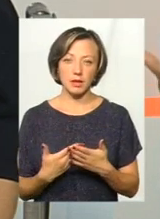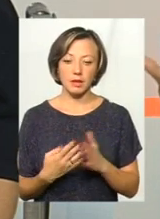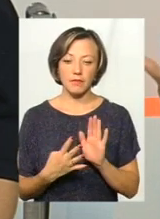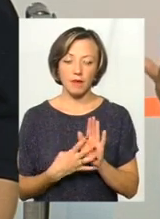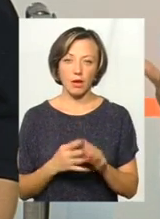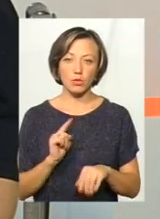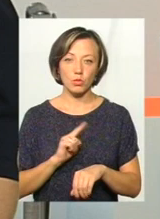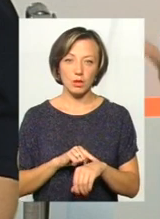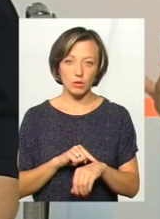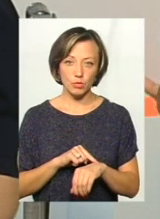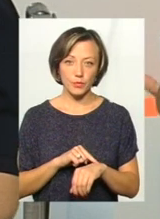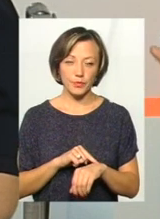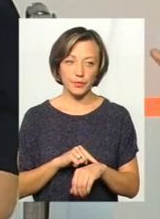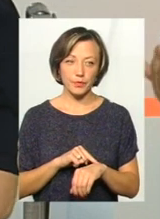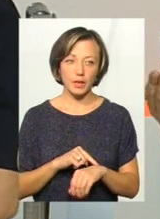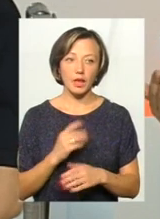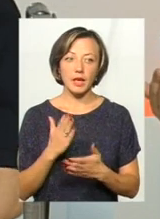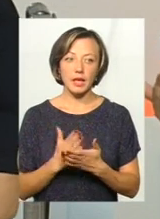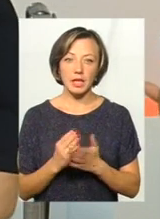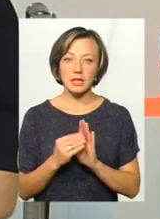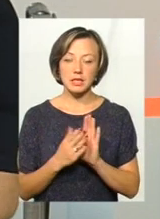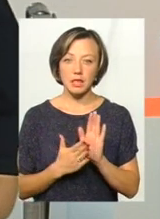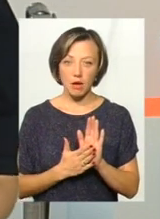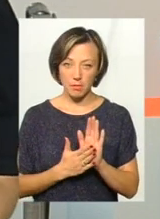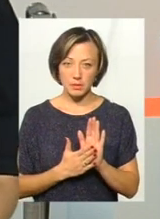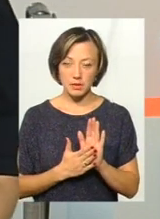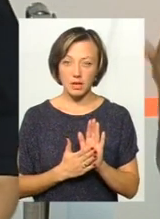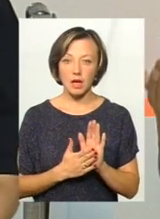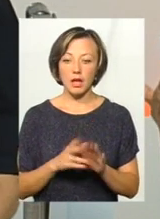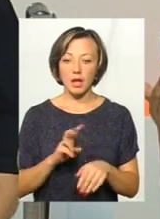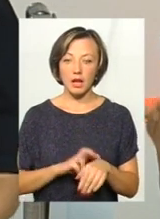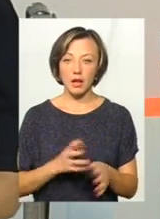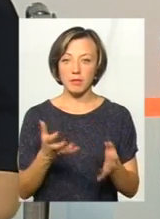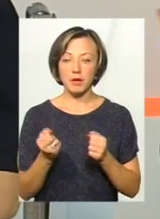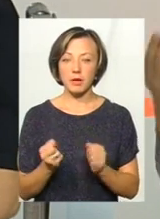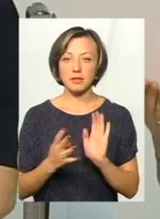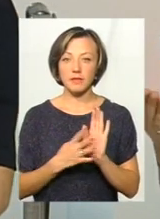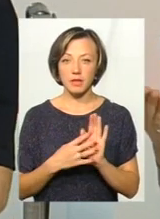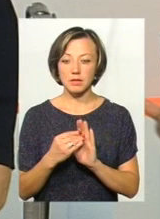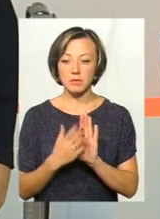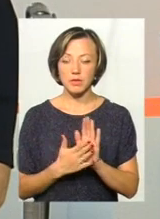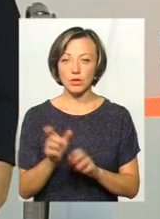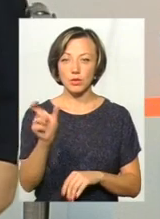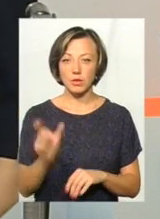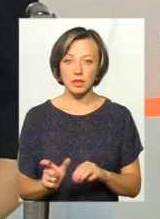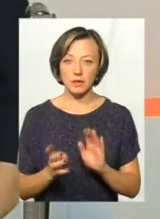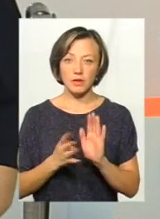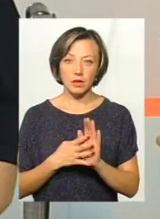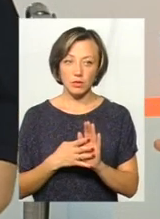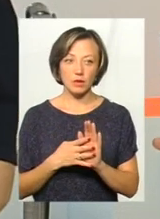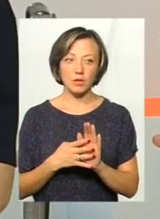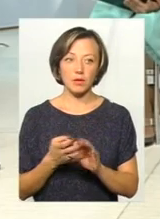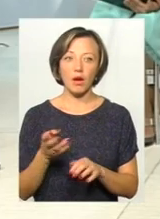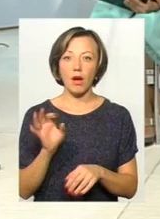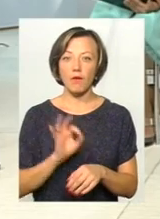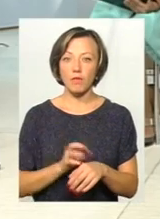9-ту годину є вже запис до лікаря. Лікар приймає з 9-ї, записана людина з 9-ї, наприклад, пацієнт пішов у